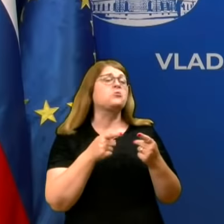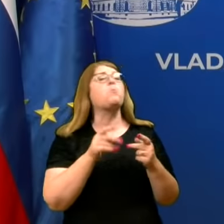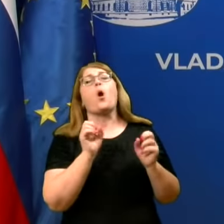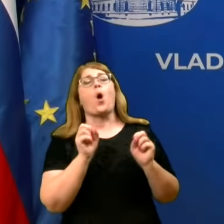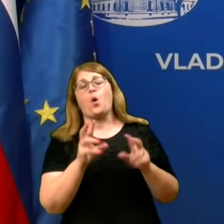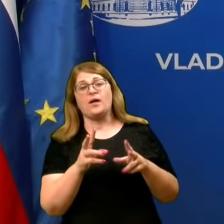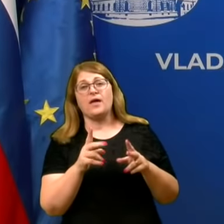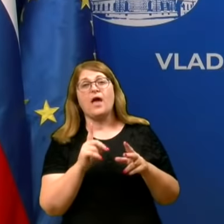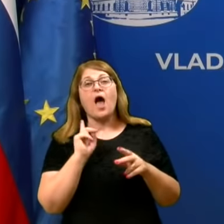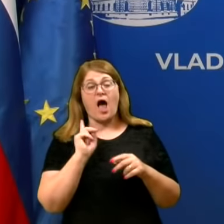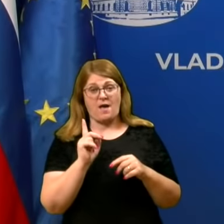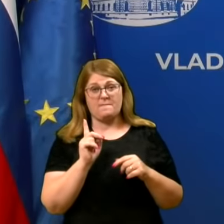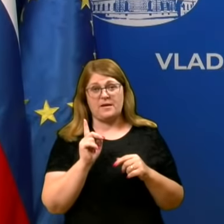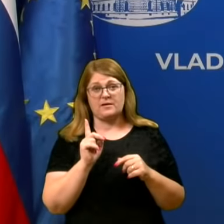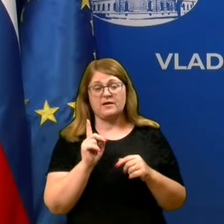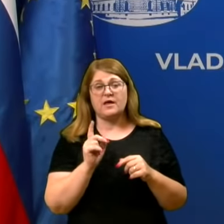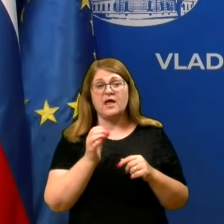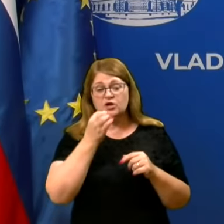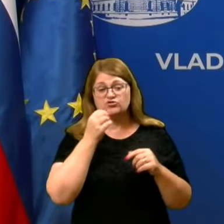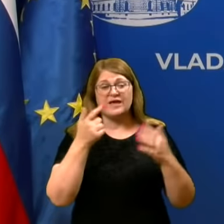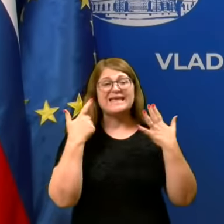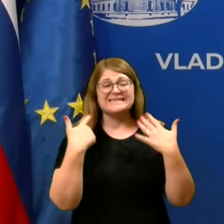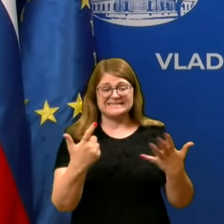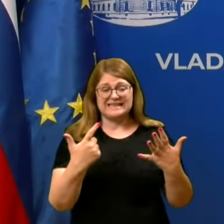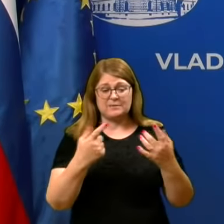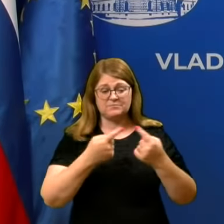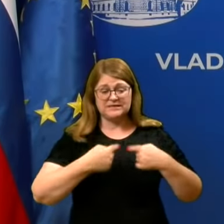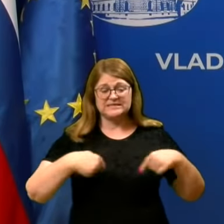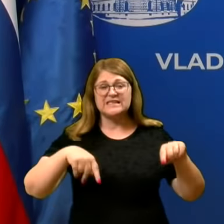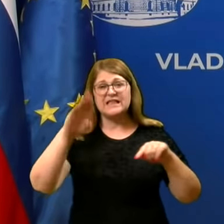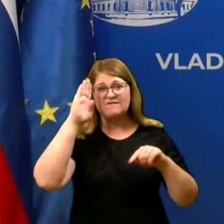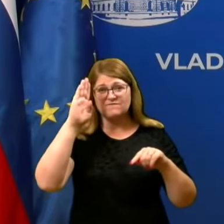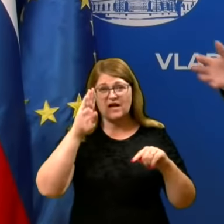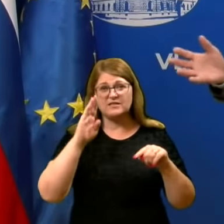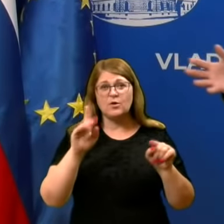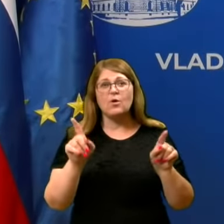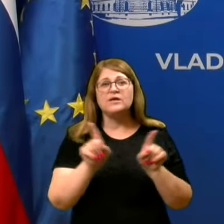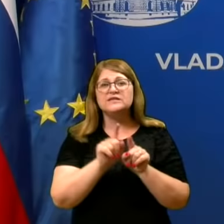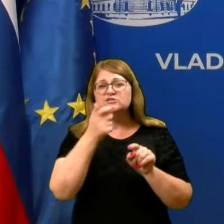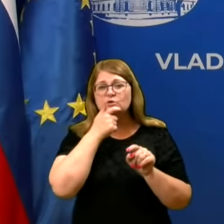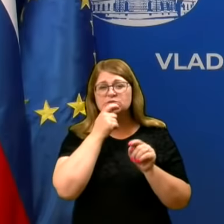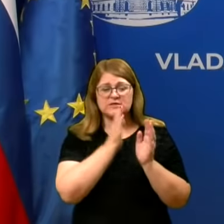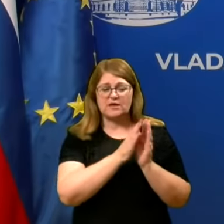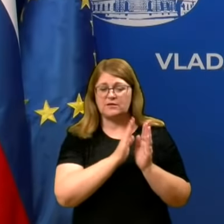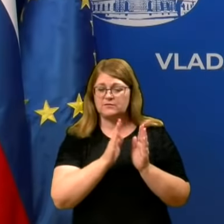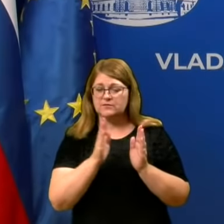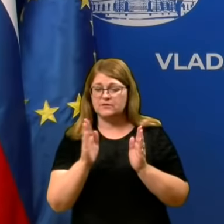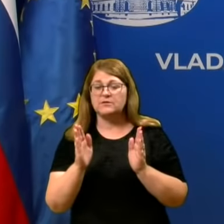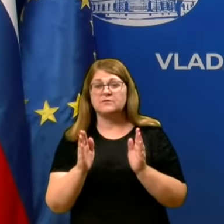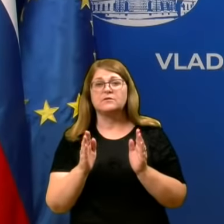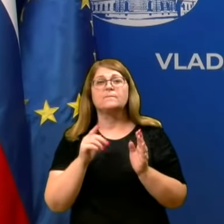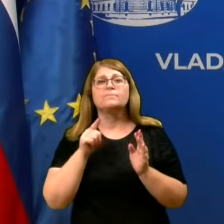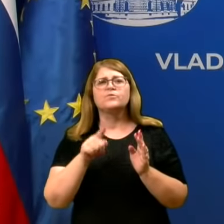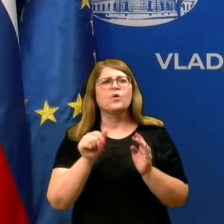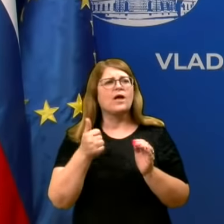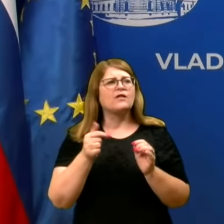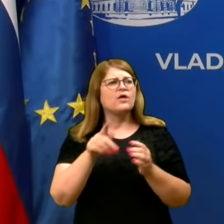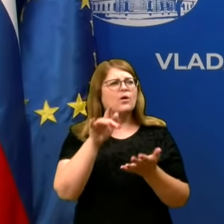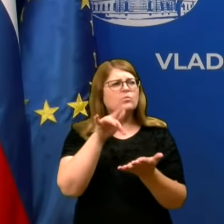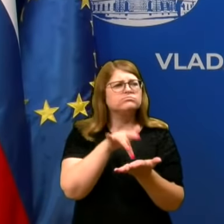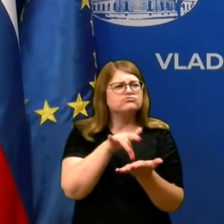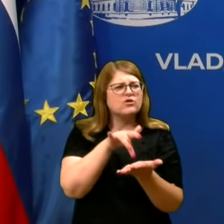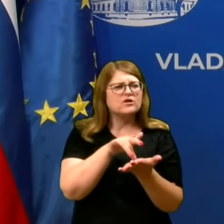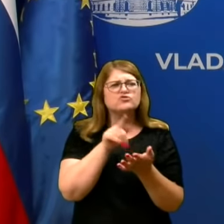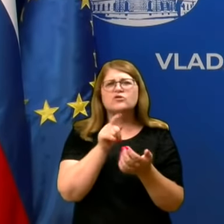če je 70 fantov iz iste generacije okuženih, je to eno tako žarišče,